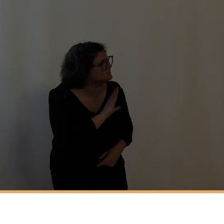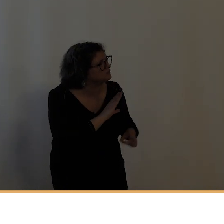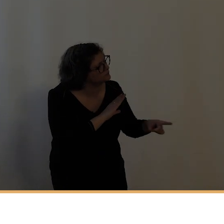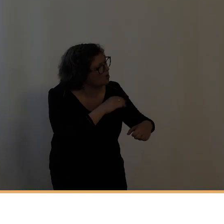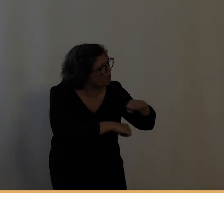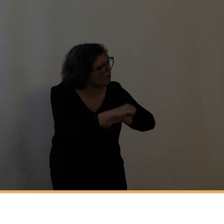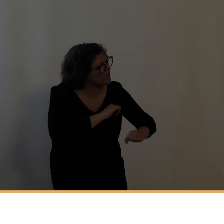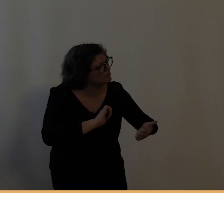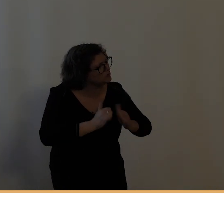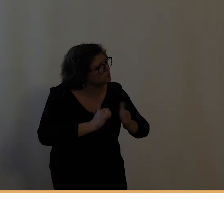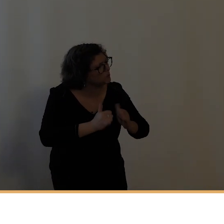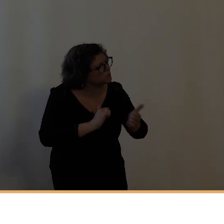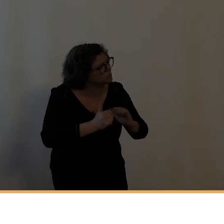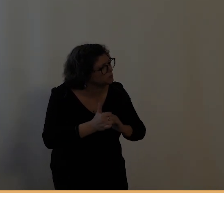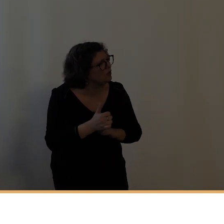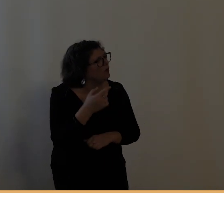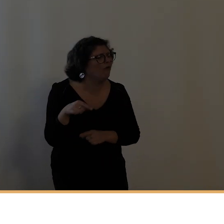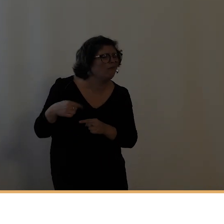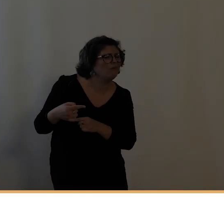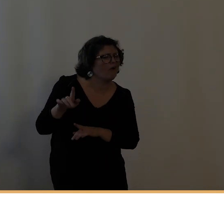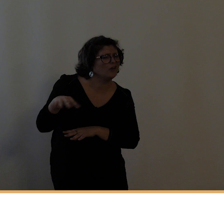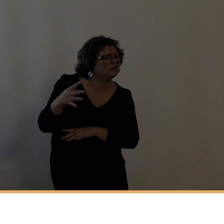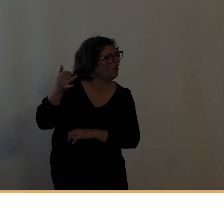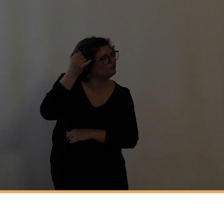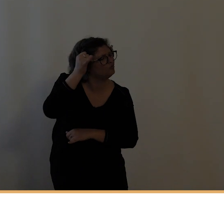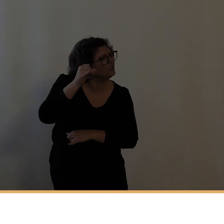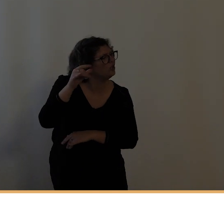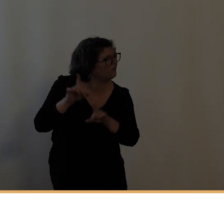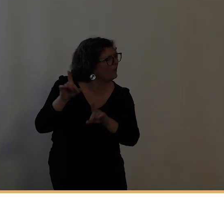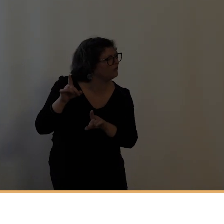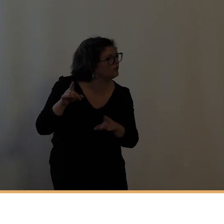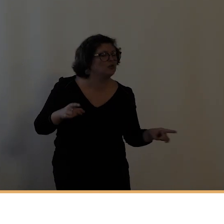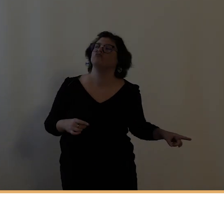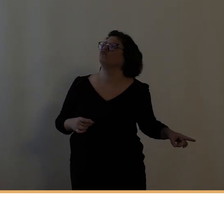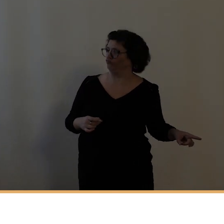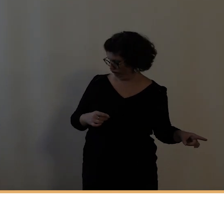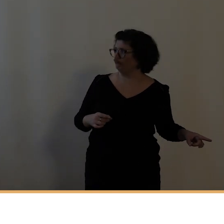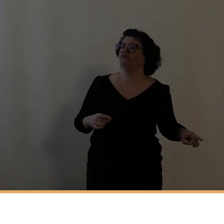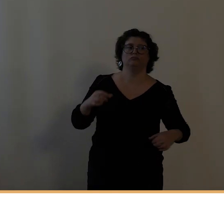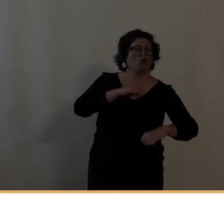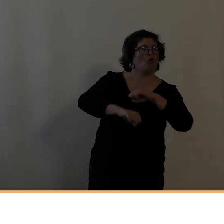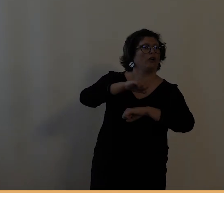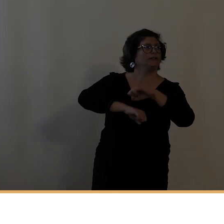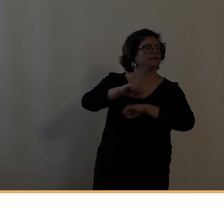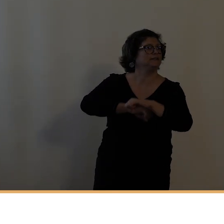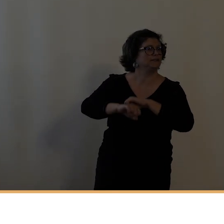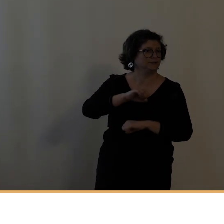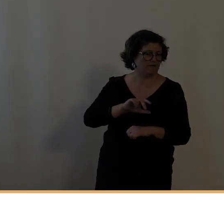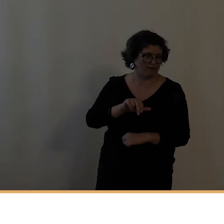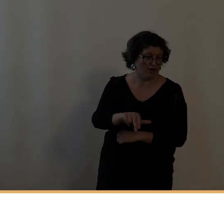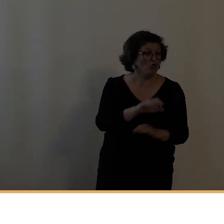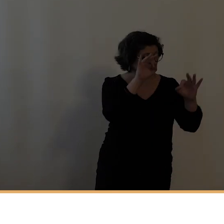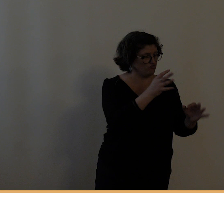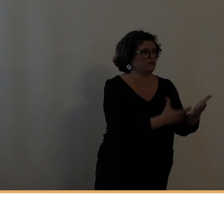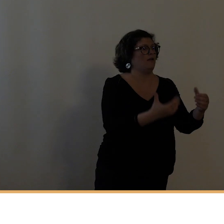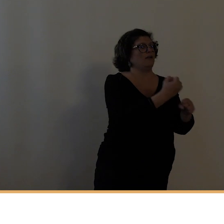d'organiser la course cycliste du 14 juillet, ce que fera le Vélos Club de Tours en 1881. c'est